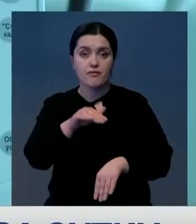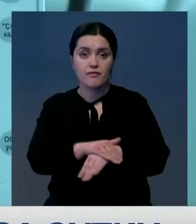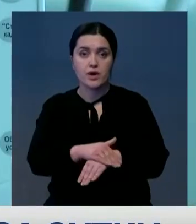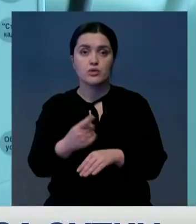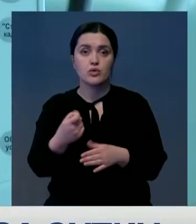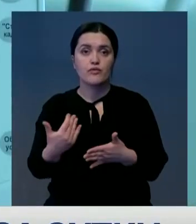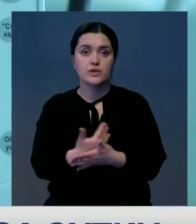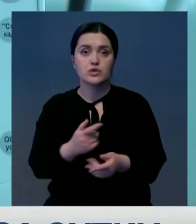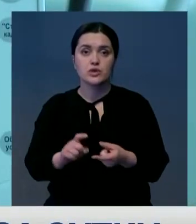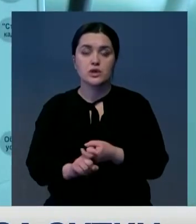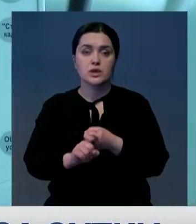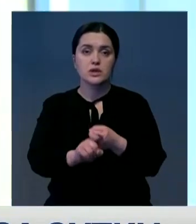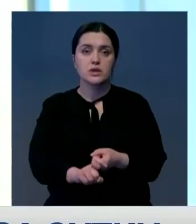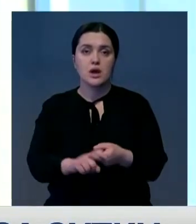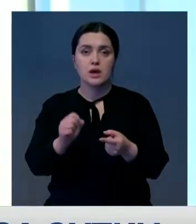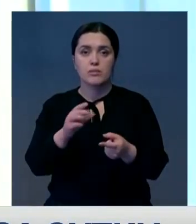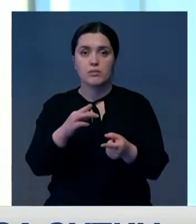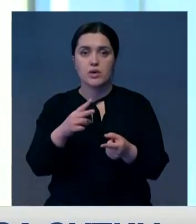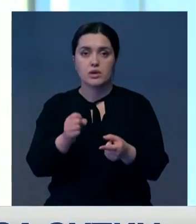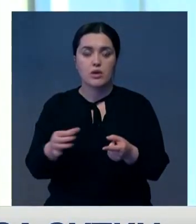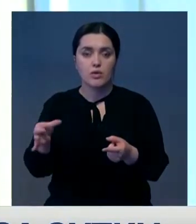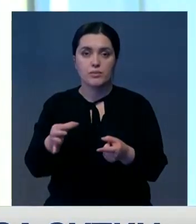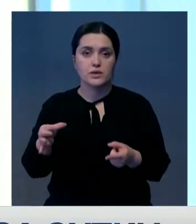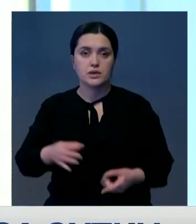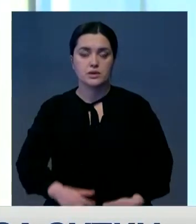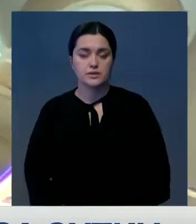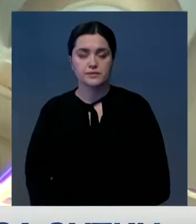почти 100 новых зараженных отмечено в Акмолинской области.